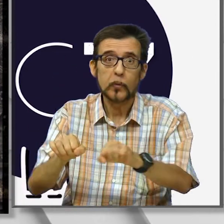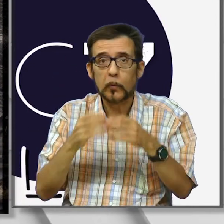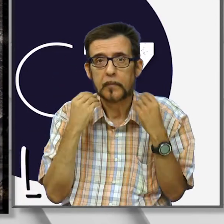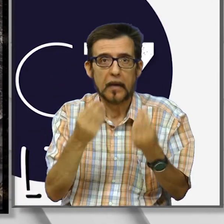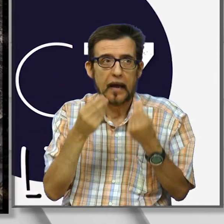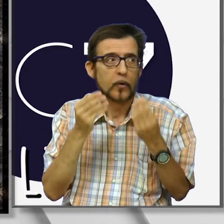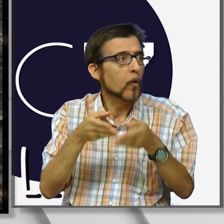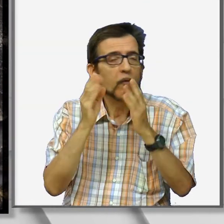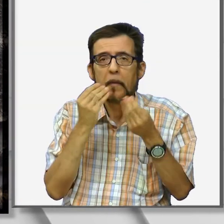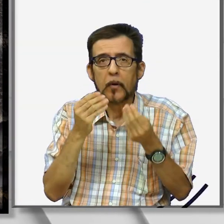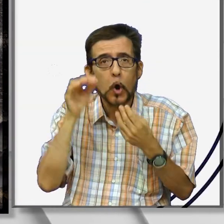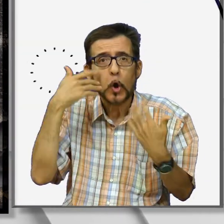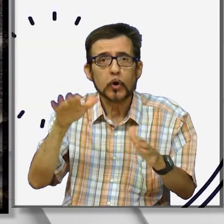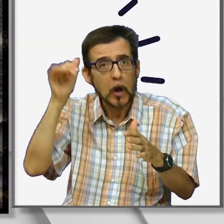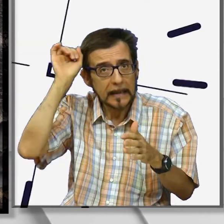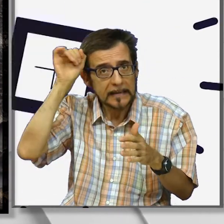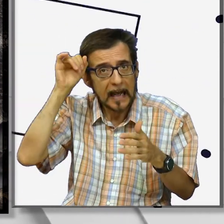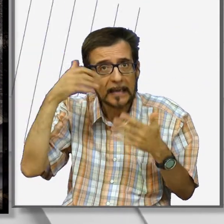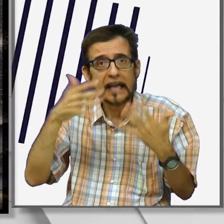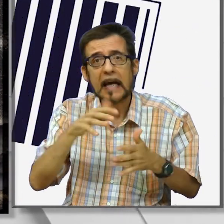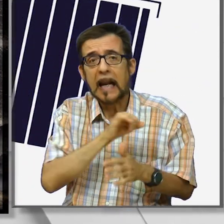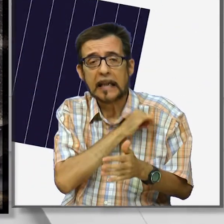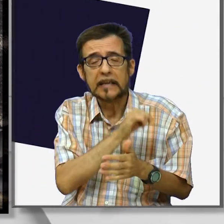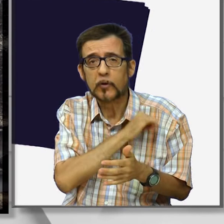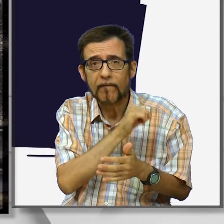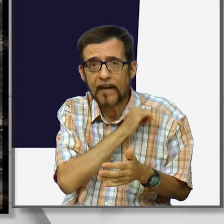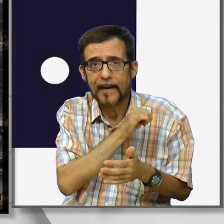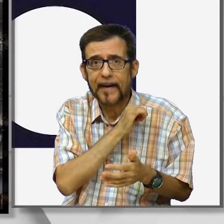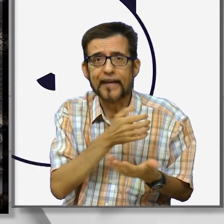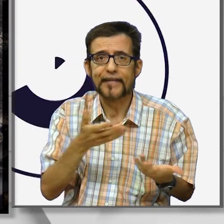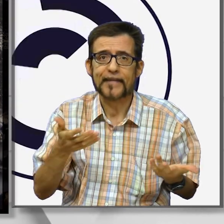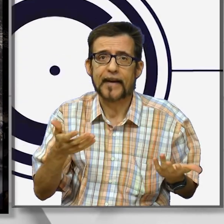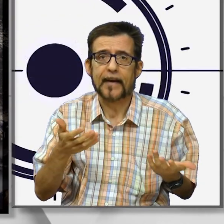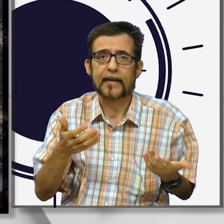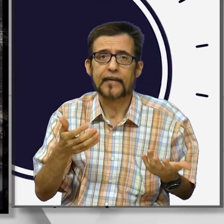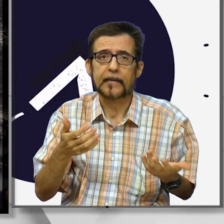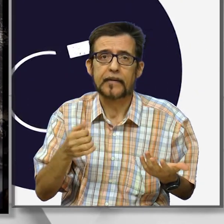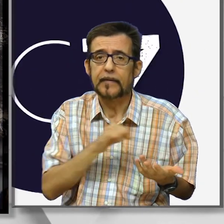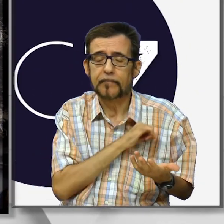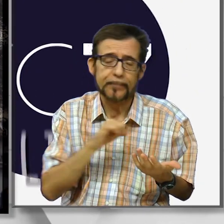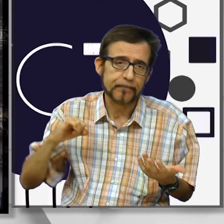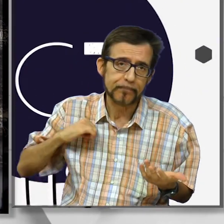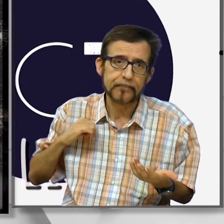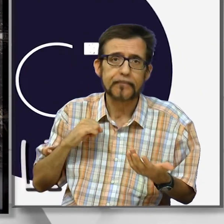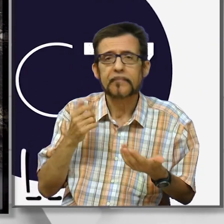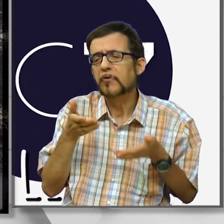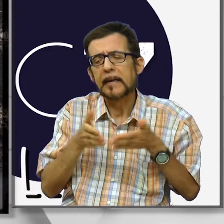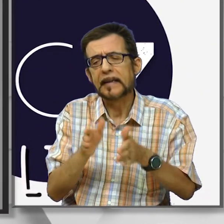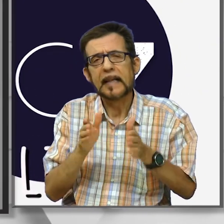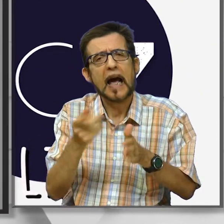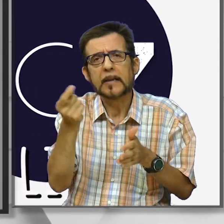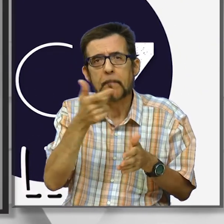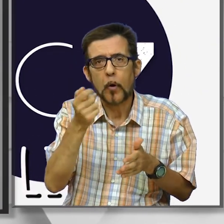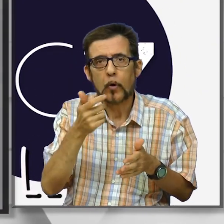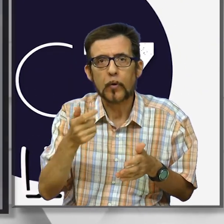Già la Sardegna ha una grande sofferenza per un bassissimo tasso di natalità.